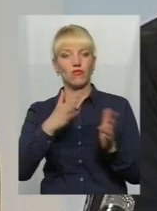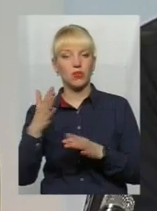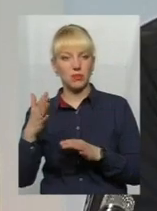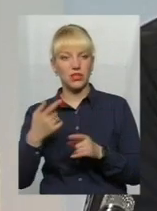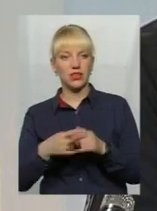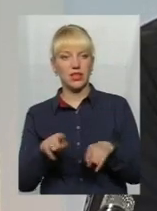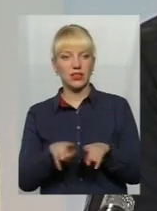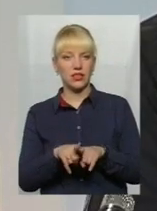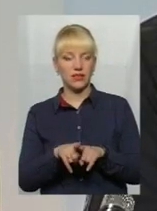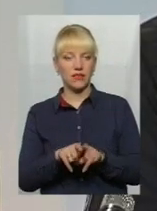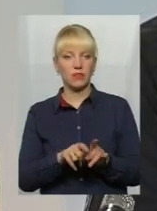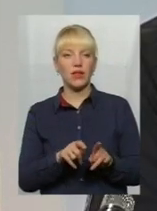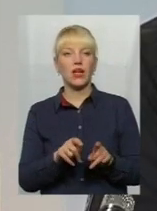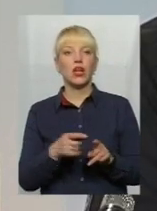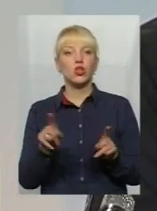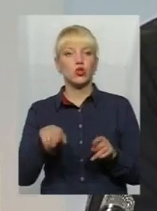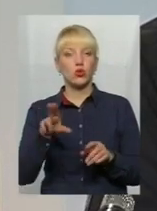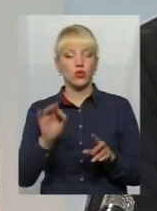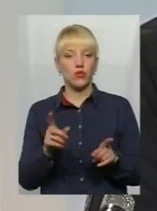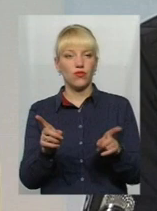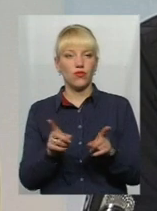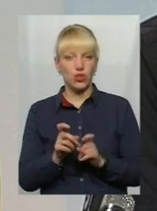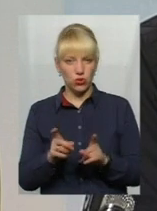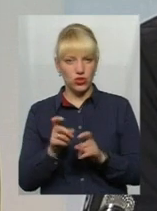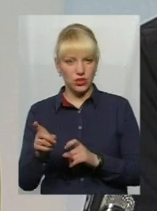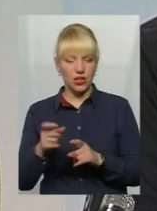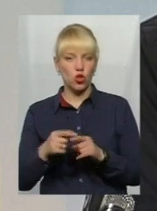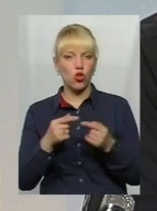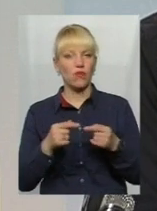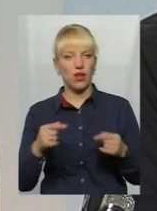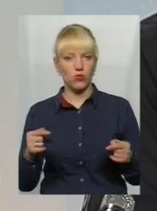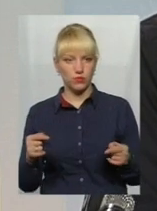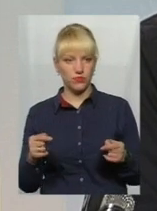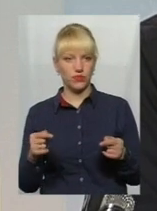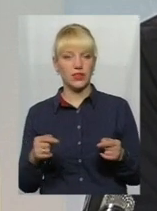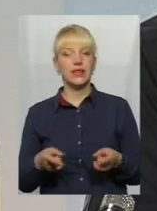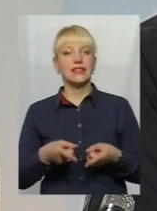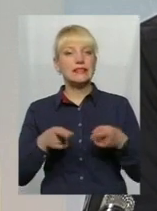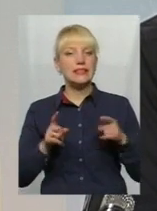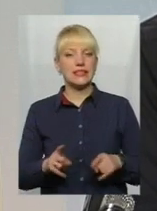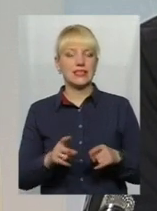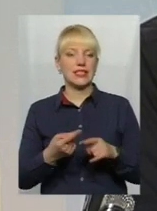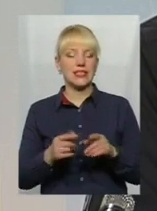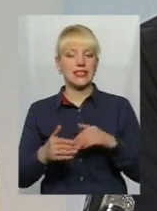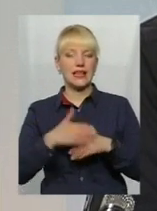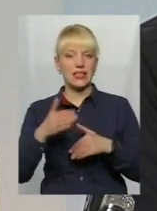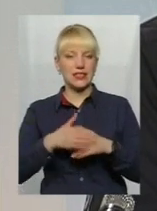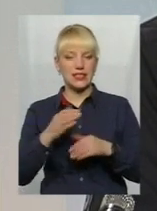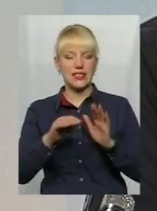протиправних дій. Щодо вилучення товару. Дійсно, санкція статті 160,